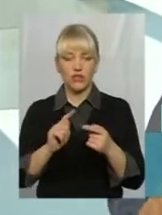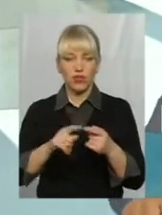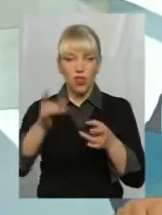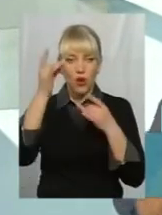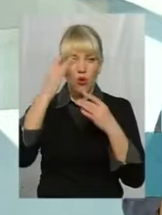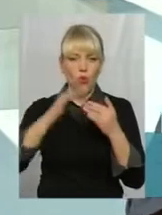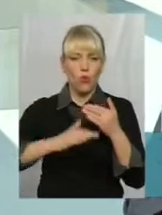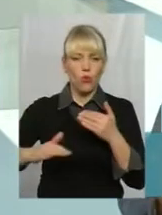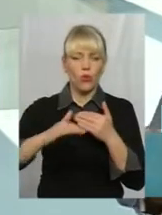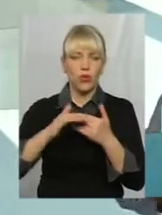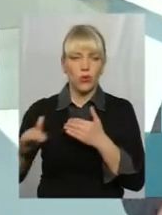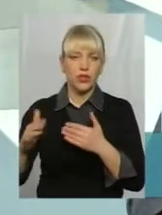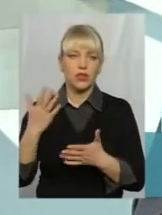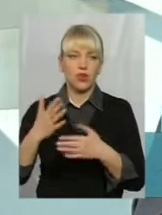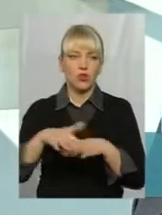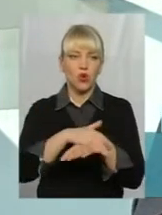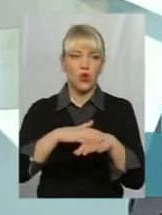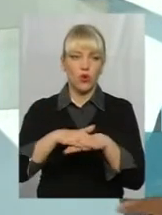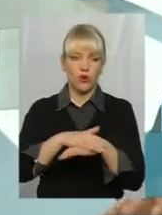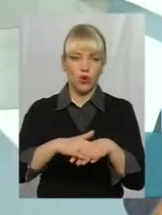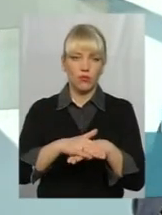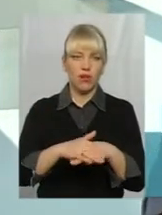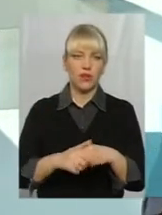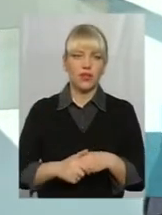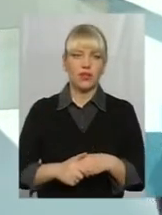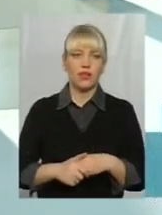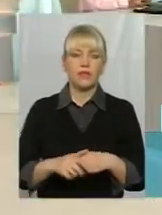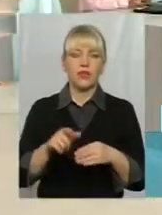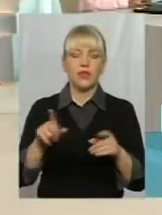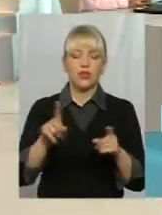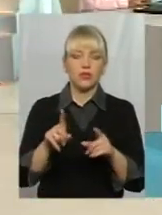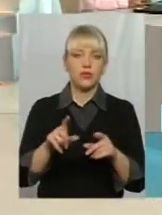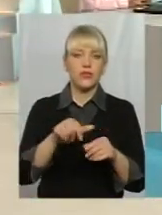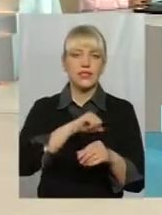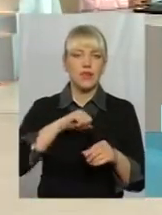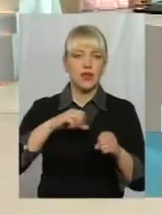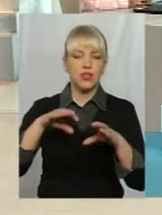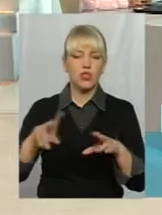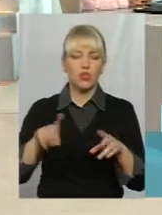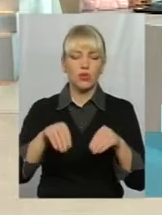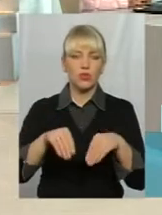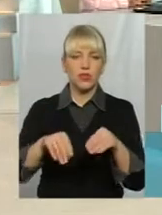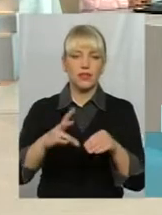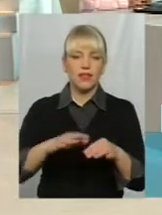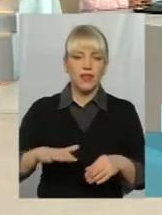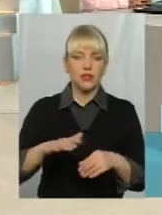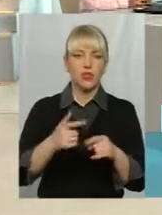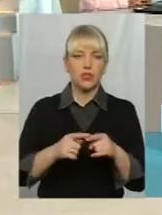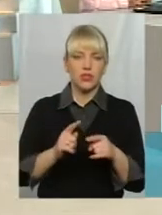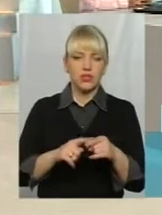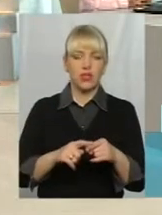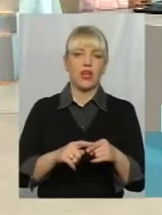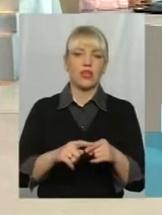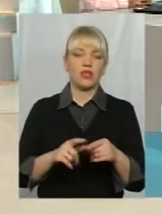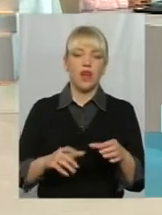громада прийняла рішення про те, що там, вибачте, ми посадимо люцерну або ще щось інше. Тому ми говоримо про те, що на території тієї громади ми будемо розвивати скотарство.